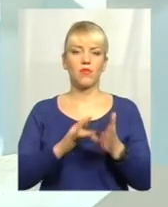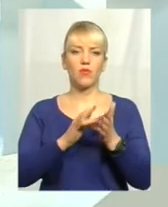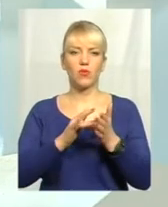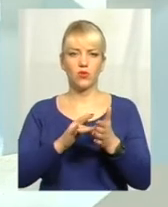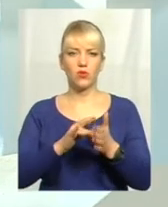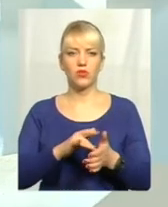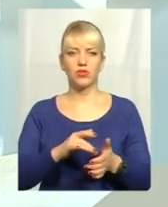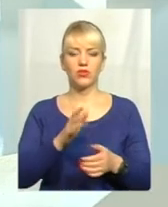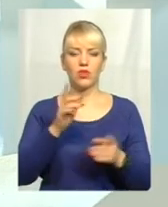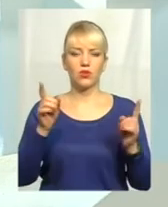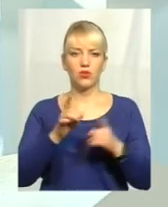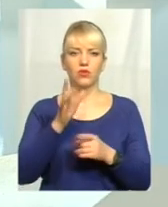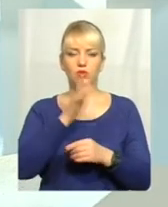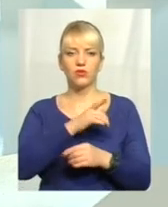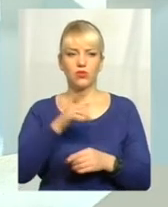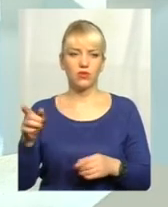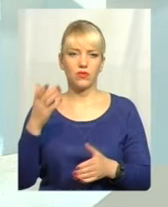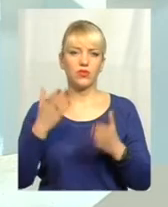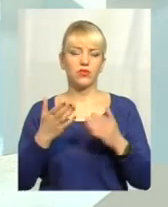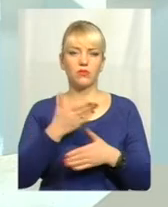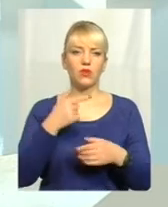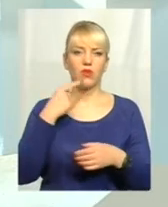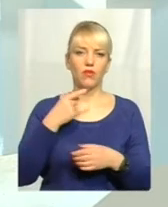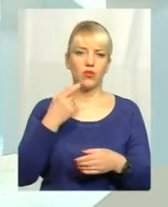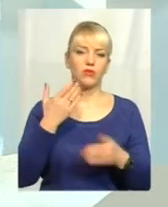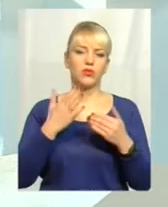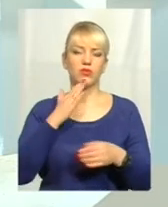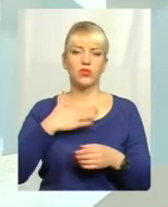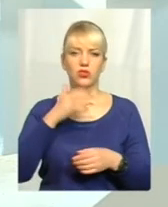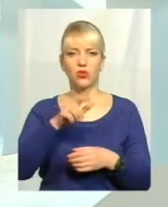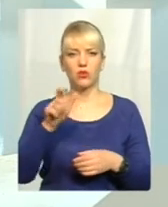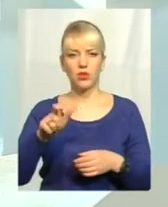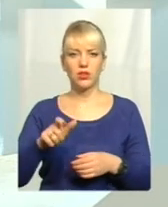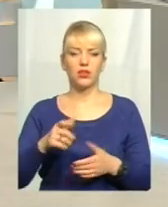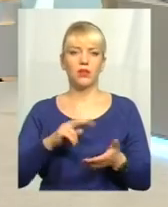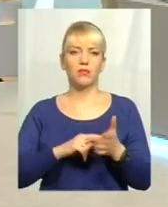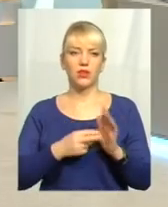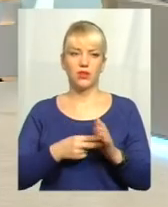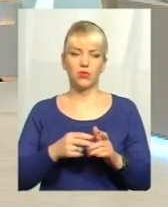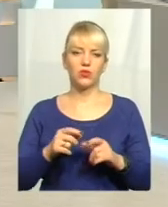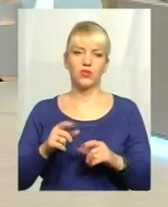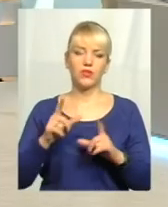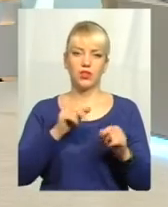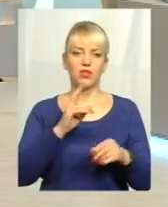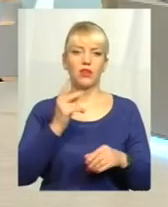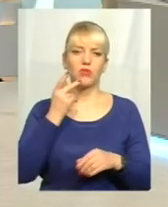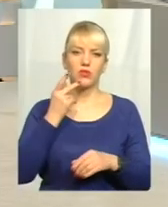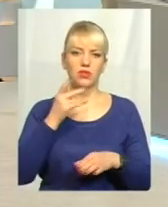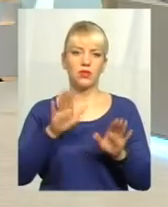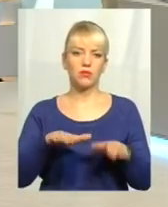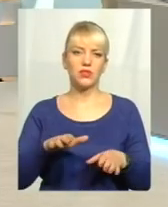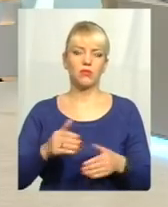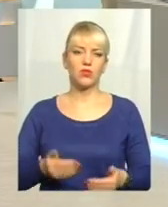короткострокові. Тобто, фактично, якщо ми говоримо, якщо наші громадяни планують, наприклад, виїхати на постійне місце проживання, на